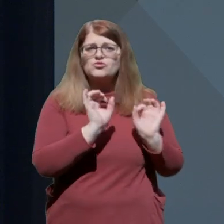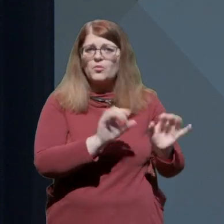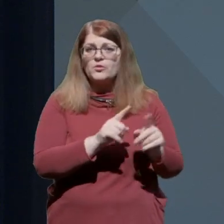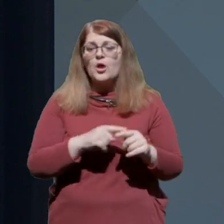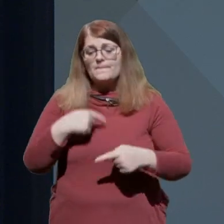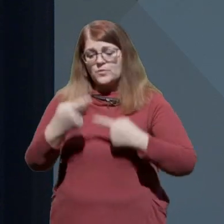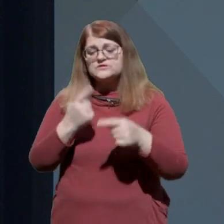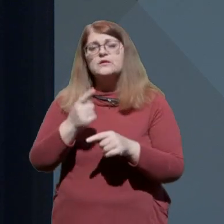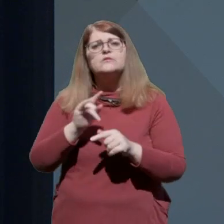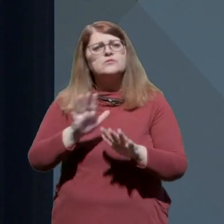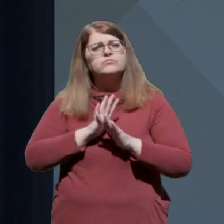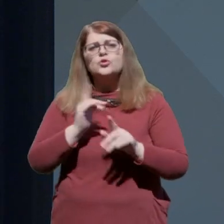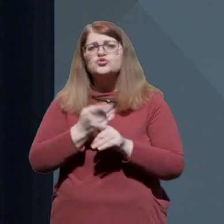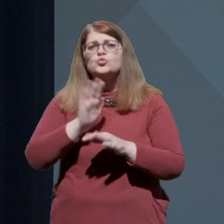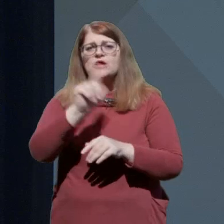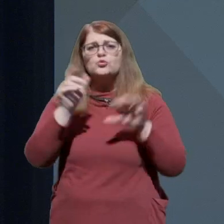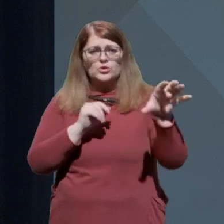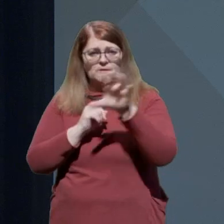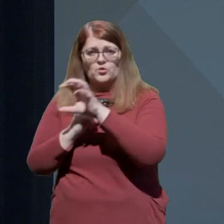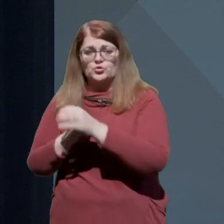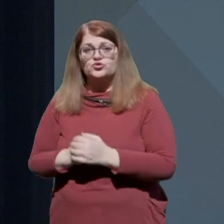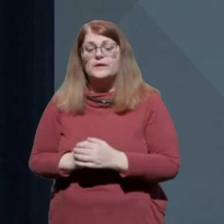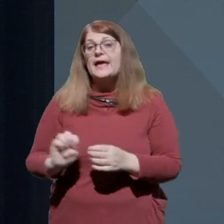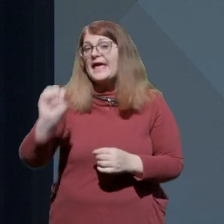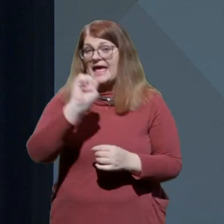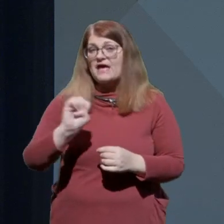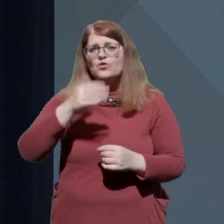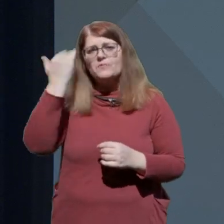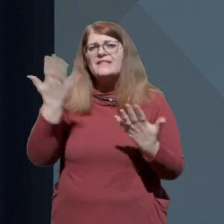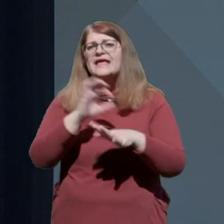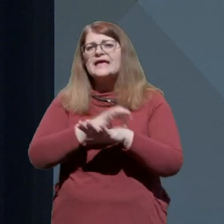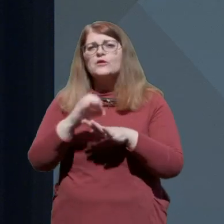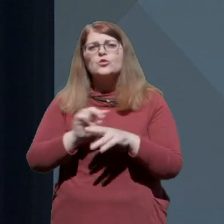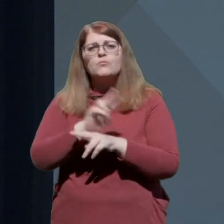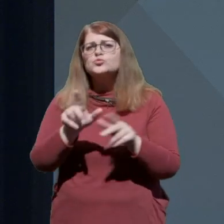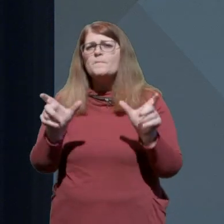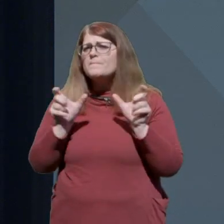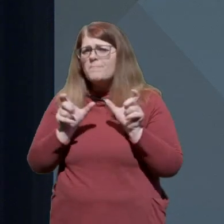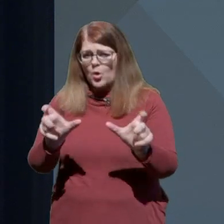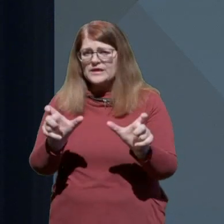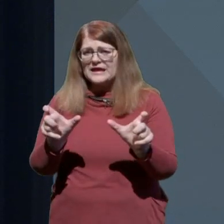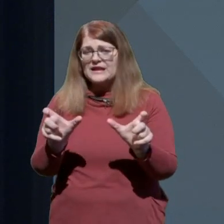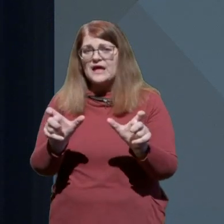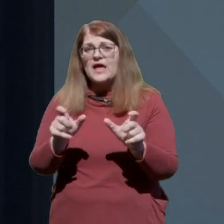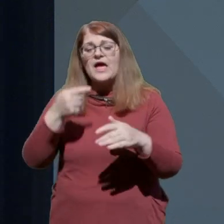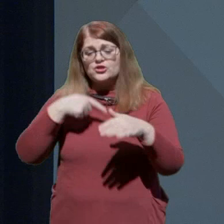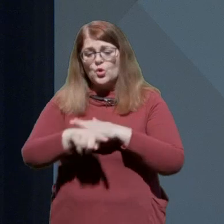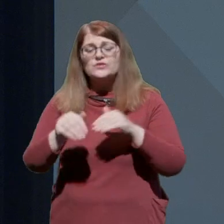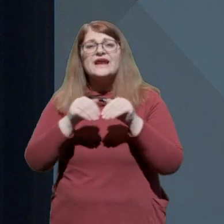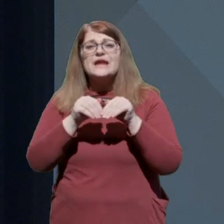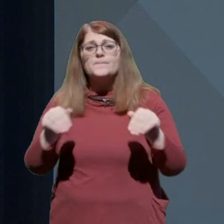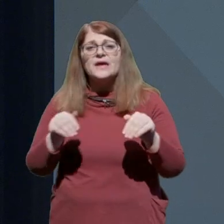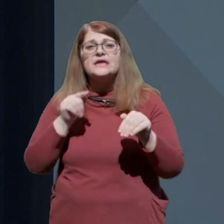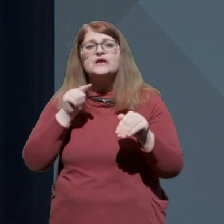tudi na vseh drugih področjih. Evropa je bila nekaj tednov povsem blokirana, notranje meje so praktično